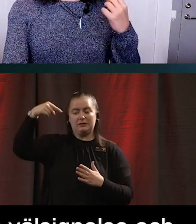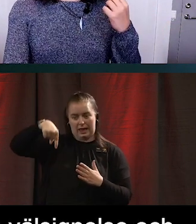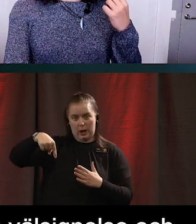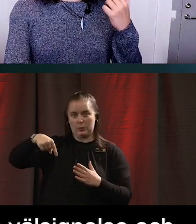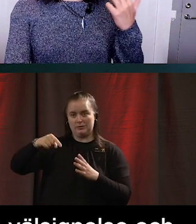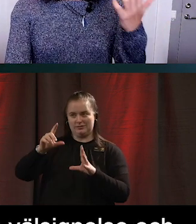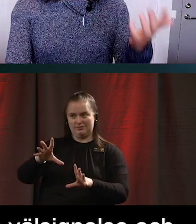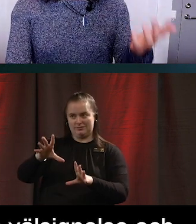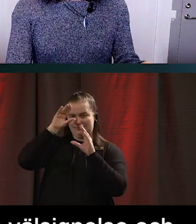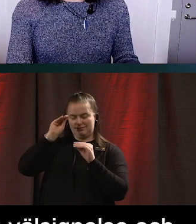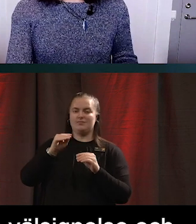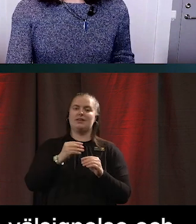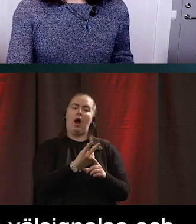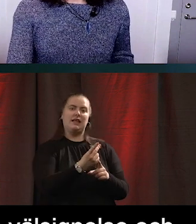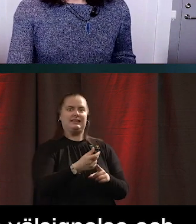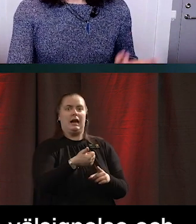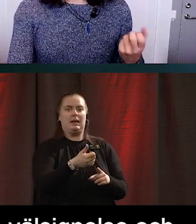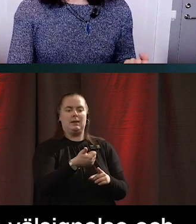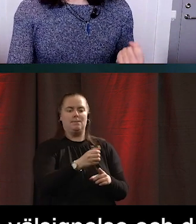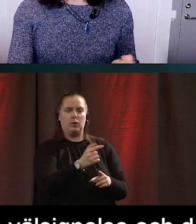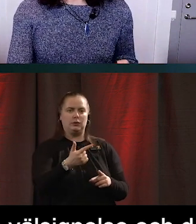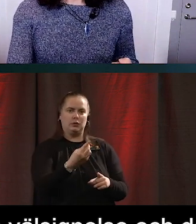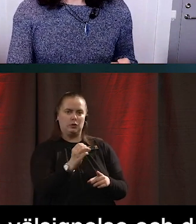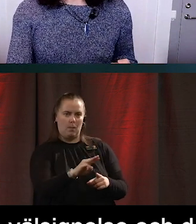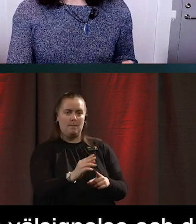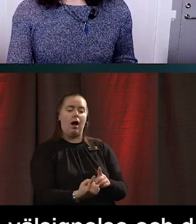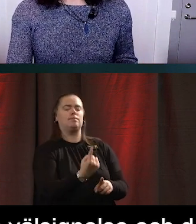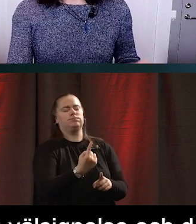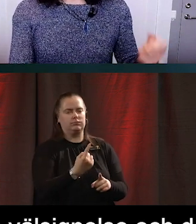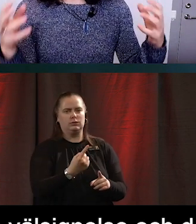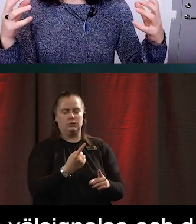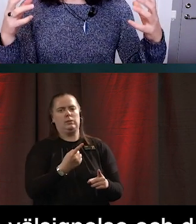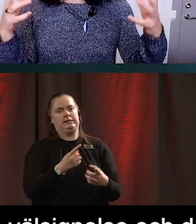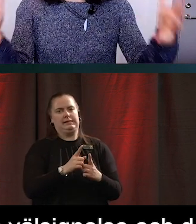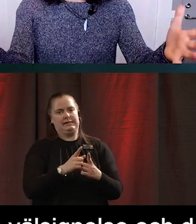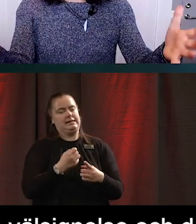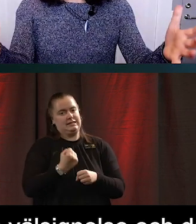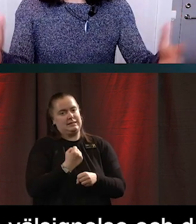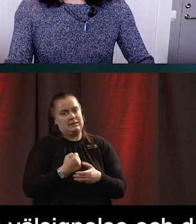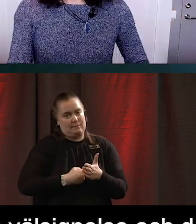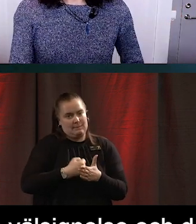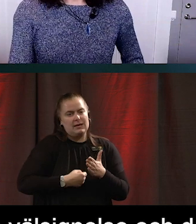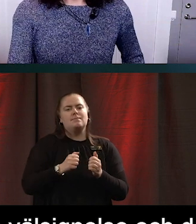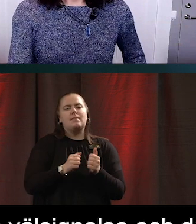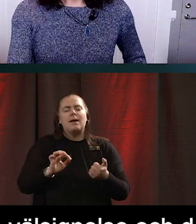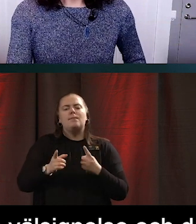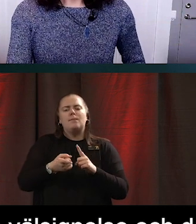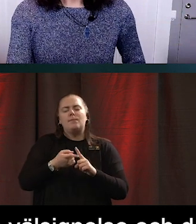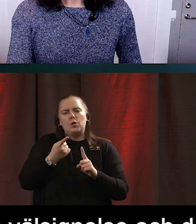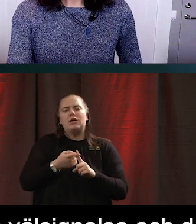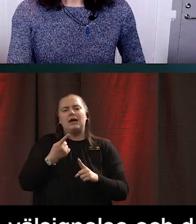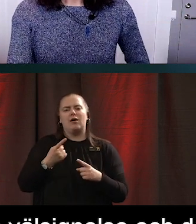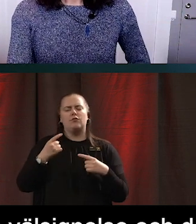Så för den som ska ledsaga en ovan, börja utifrån mot den önskade effekten. Vad är det vi ska åstadkomma här med det här